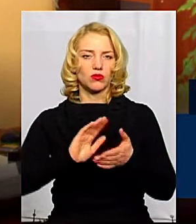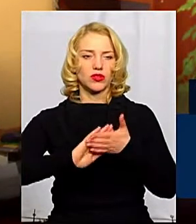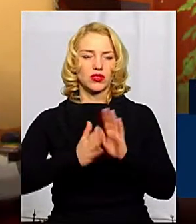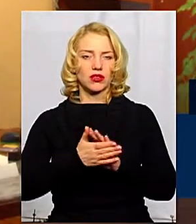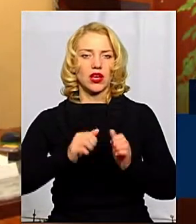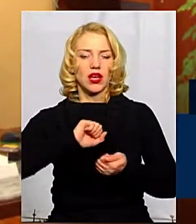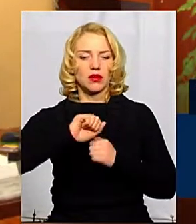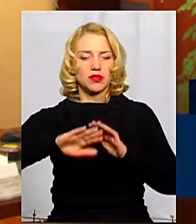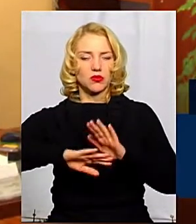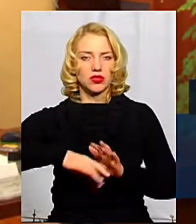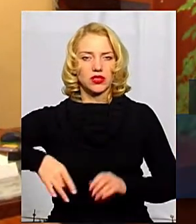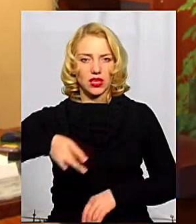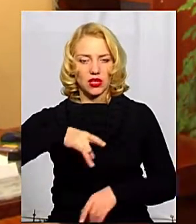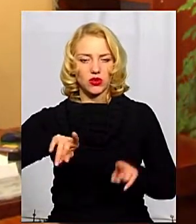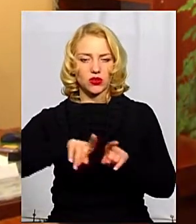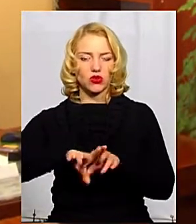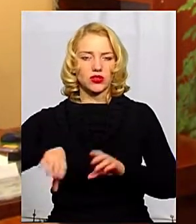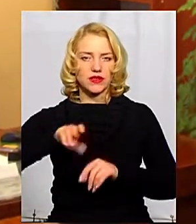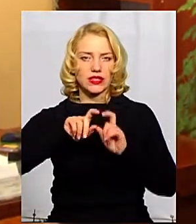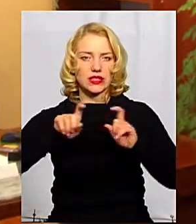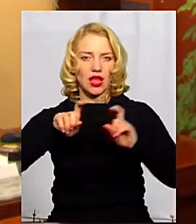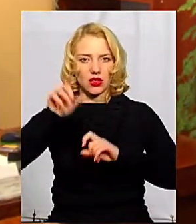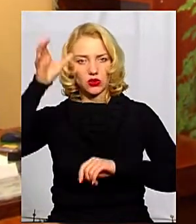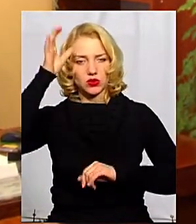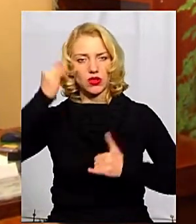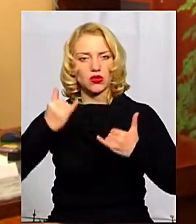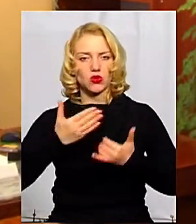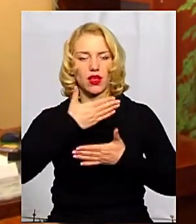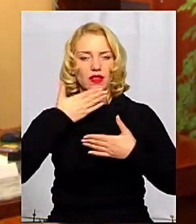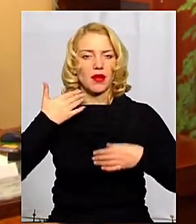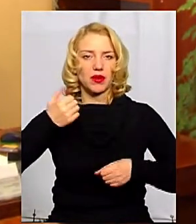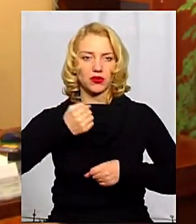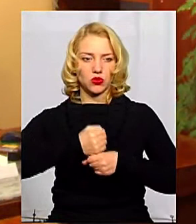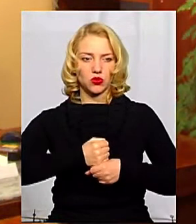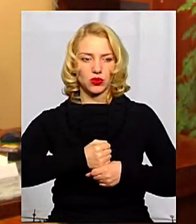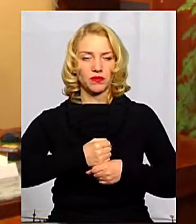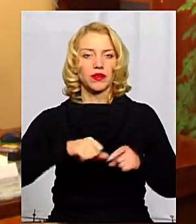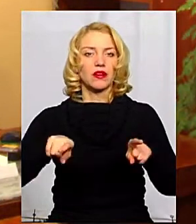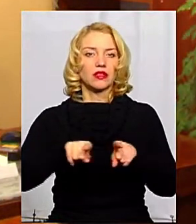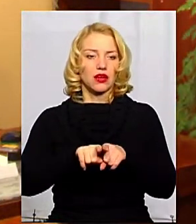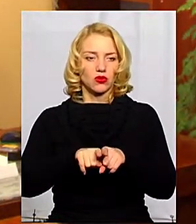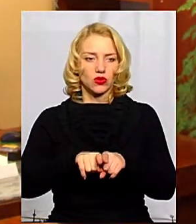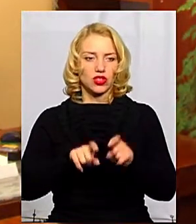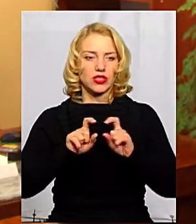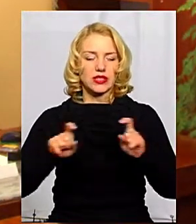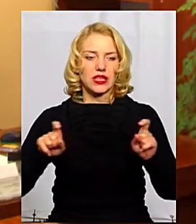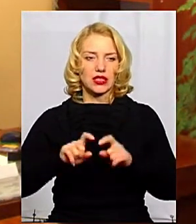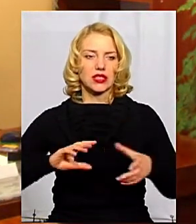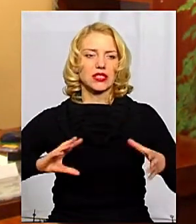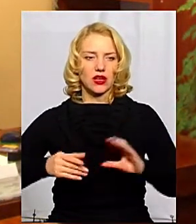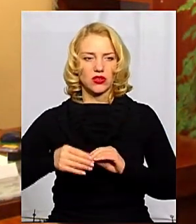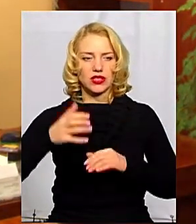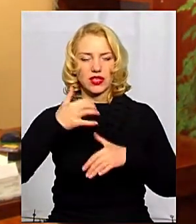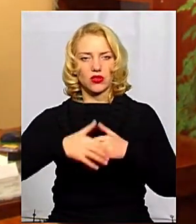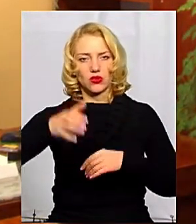Кам'янець-Подільський район також всі заклади освіти на сьогодні не працюють. Також заклади загальної середньої